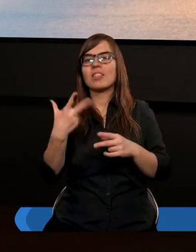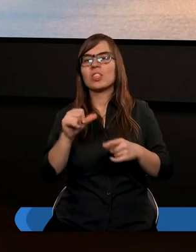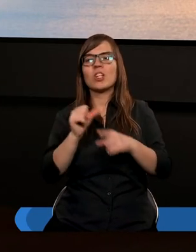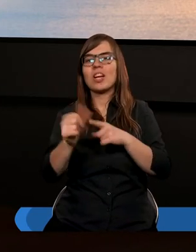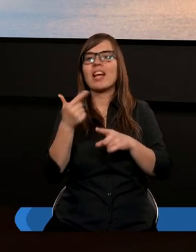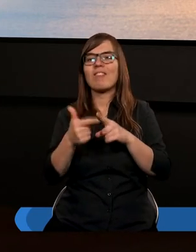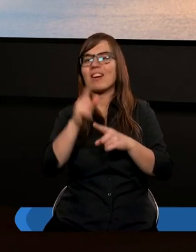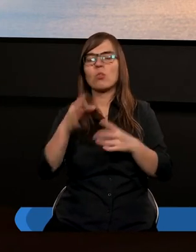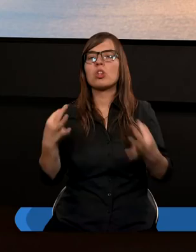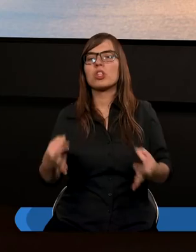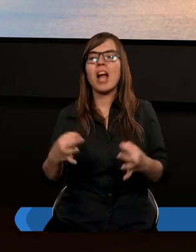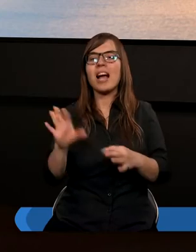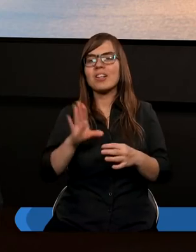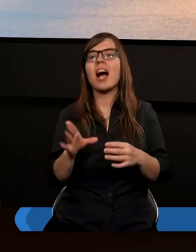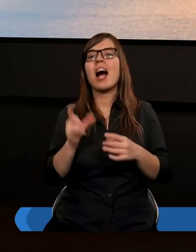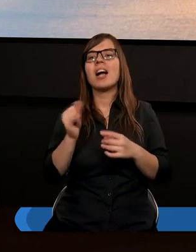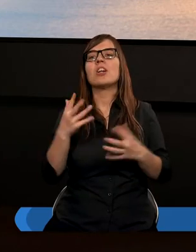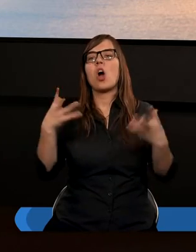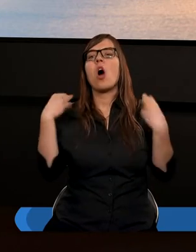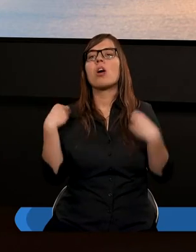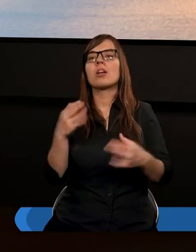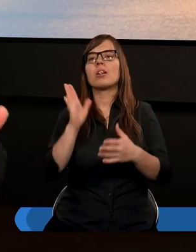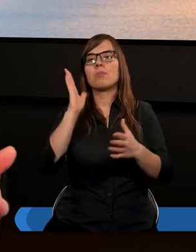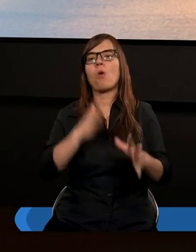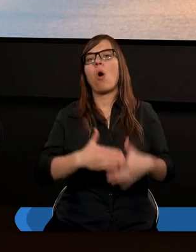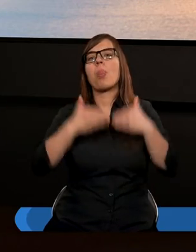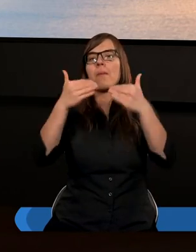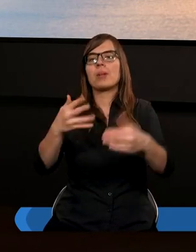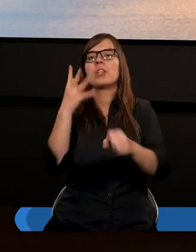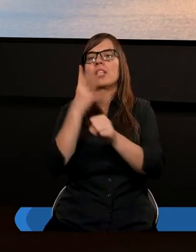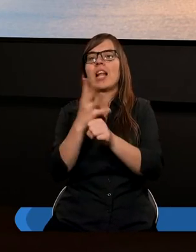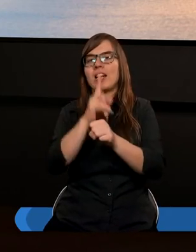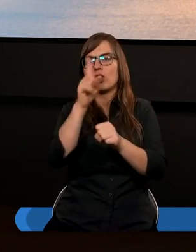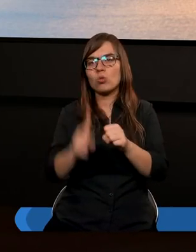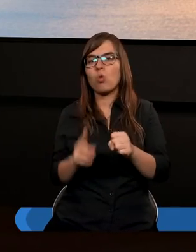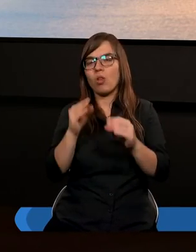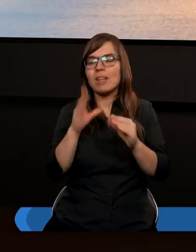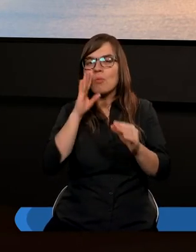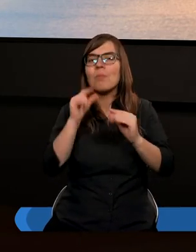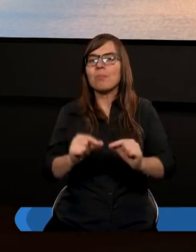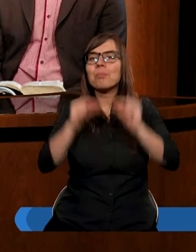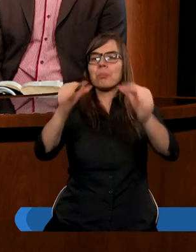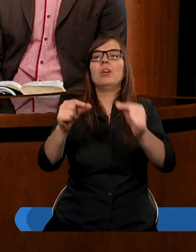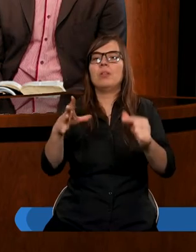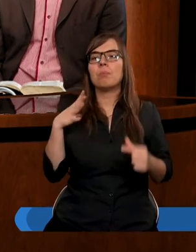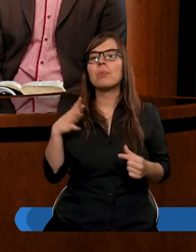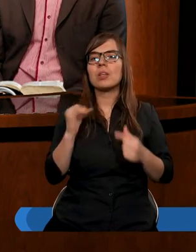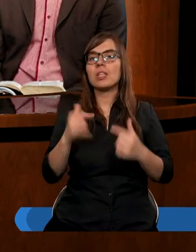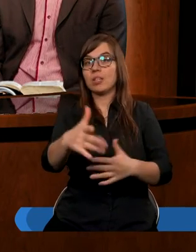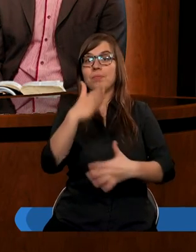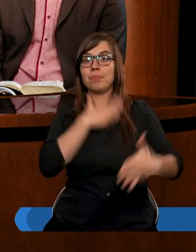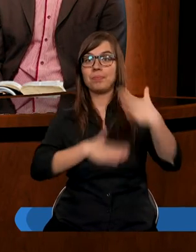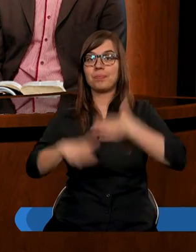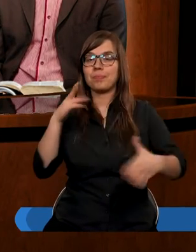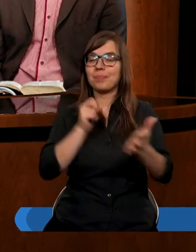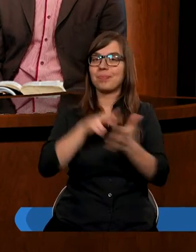20 złotych dzisiejszych i otrzymali 40 podniesienia tego do